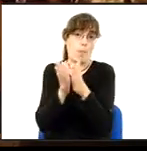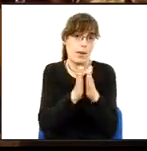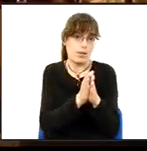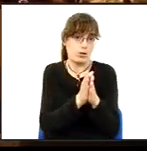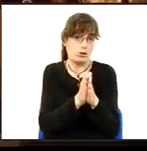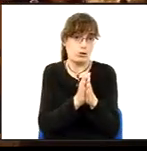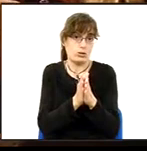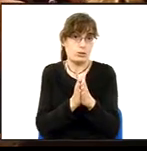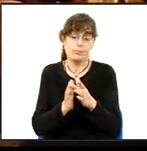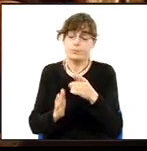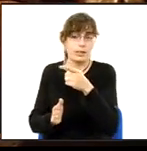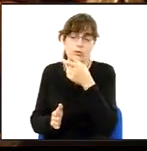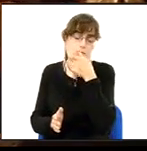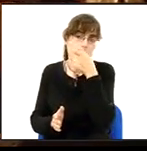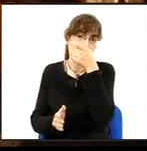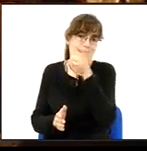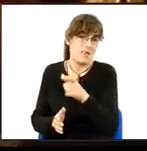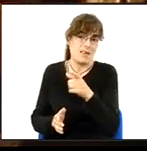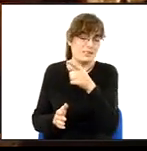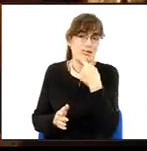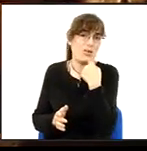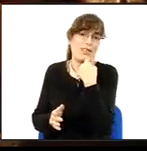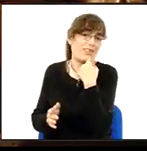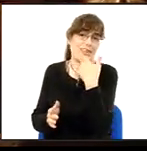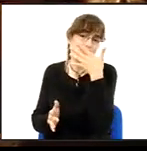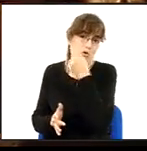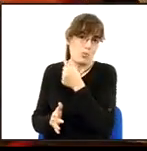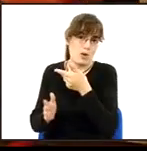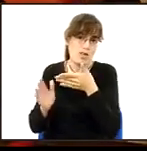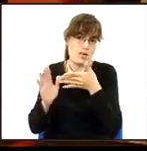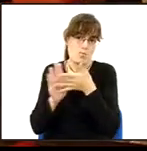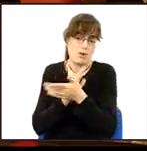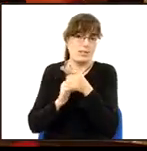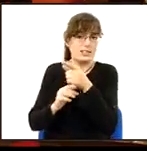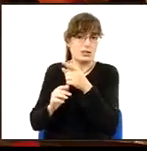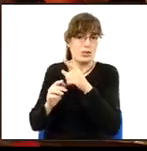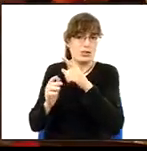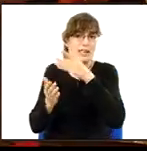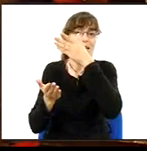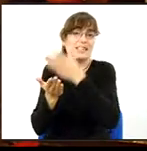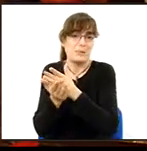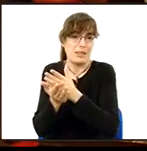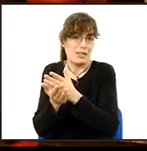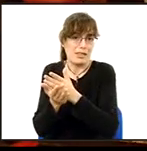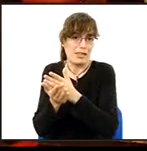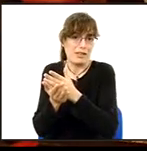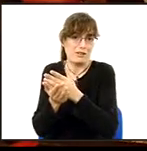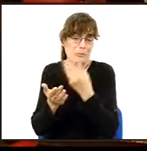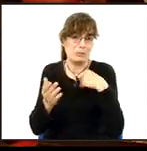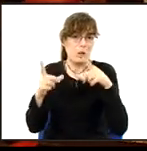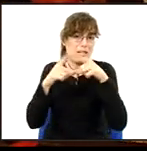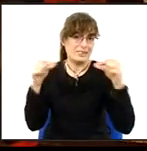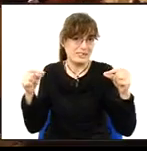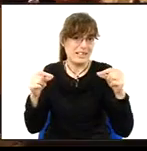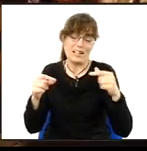Paraules que no poden tenir lloc en una cambra democràtica, que van ser respostes en una intervenció per part del regidor Dieguez d'Esquerra Republicana